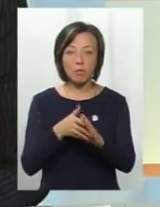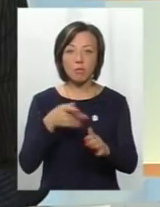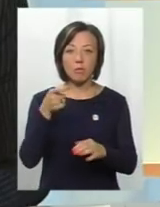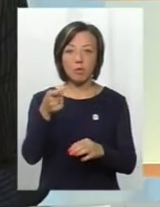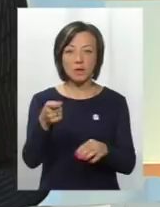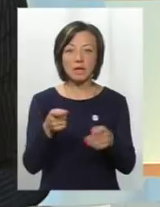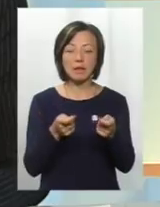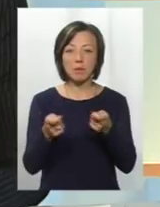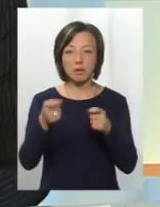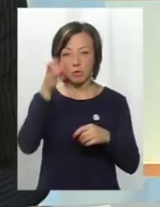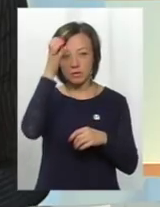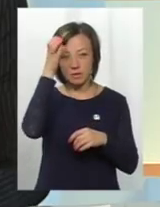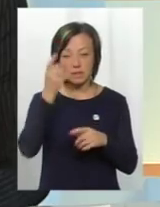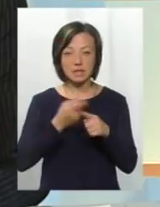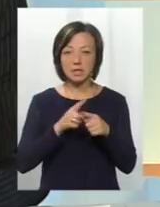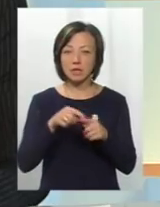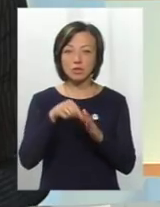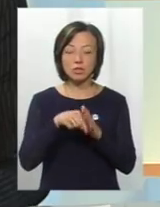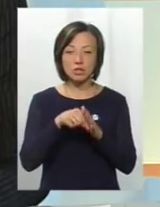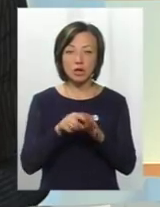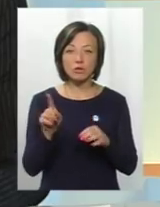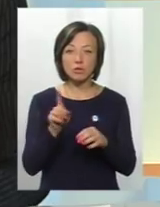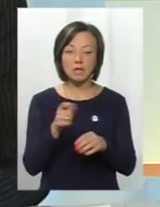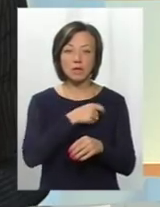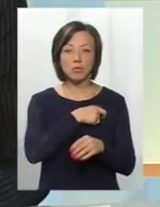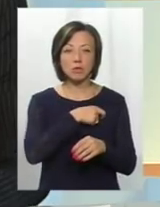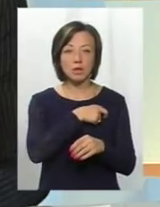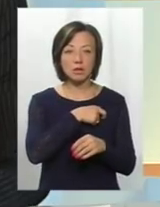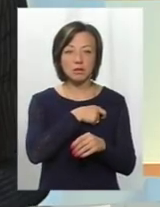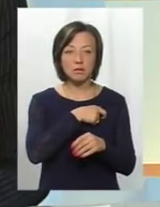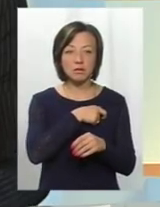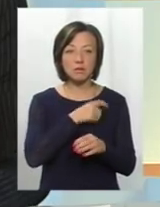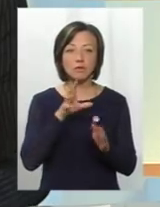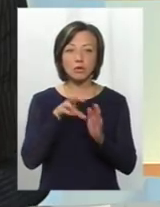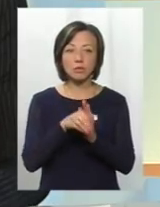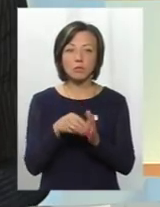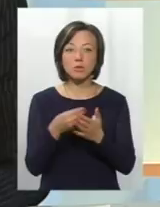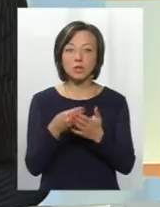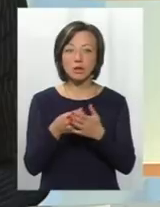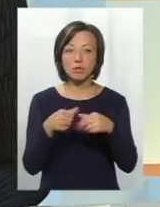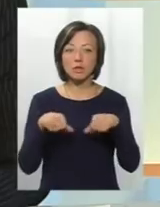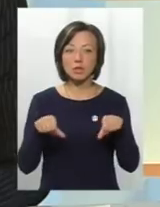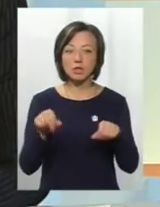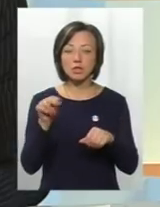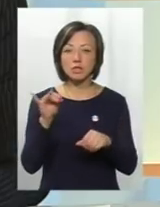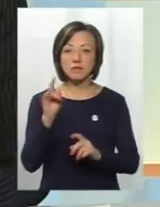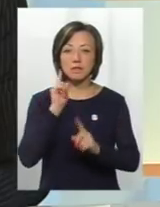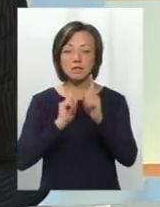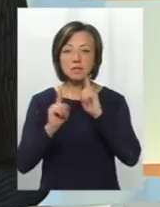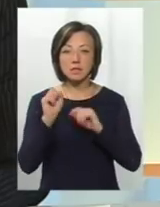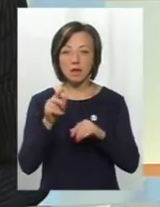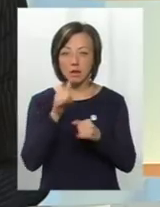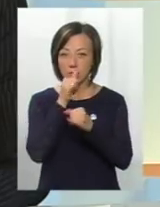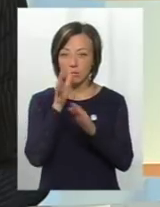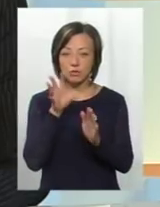було Департаментом освіти. Але це не означає, що депутати в тому бюджетній комісії чи депутати в всесільній залі не